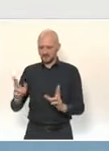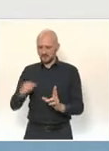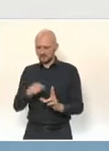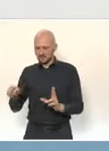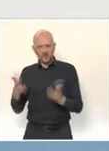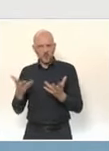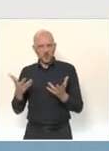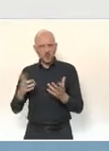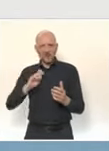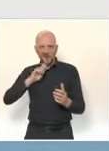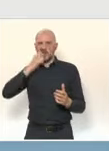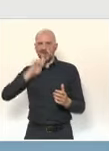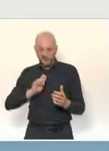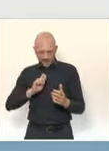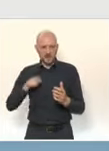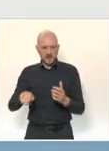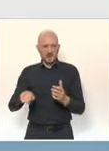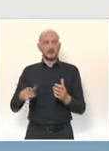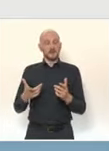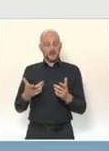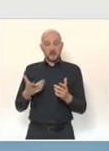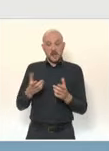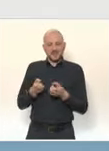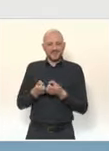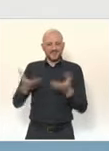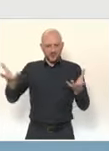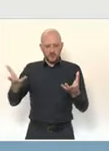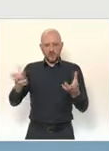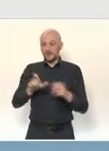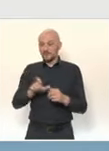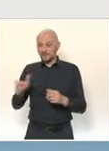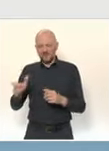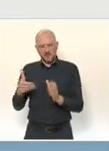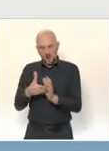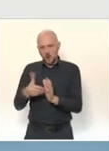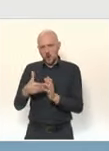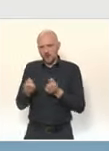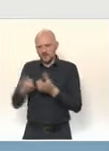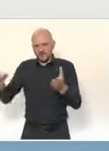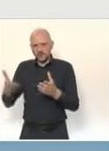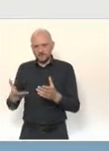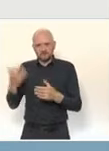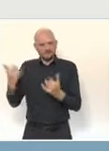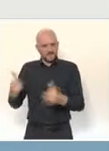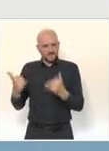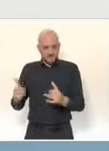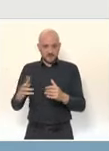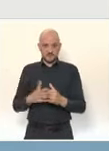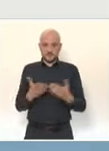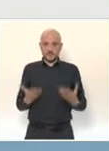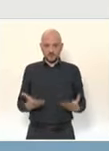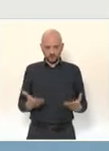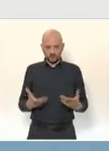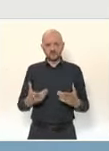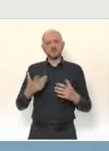se déployer encore plus. Pour l'école primaire en particulier, nous allons passer à une utilisation de 300 000 tests salivaires.